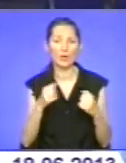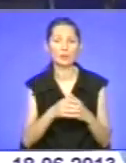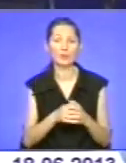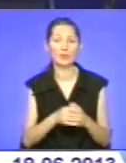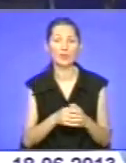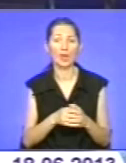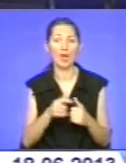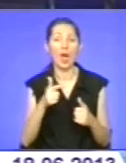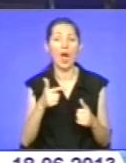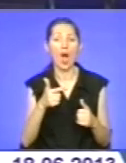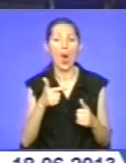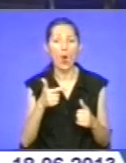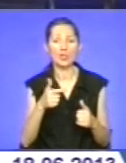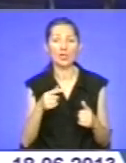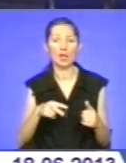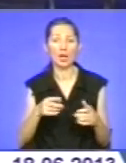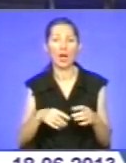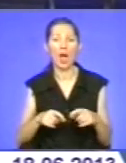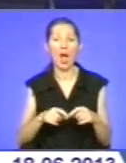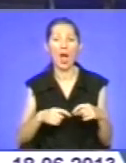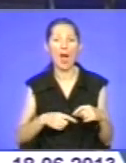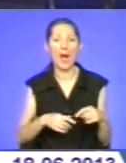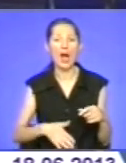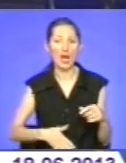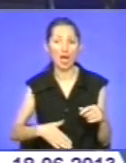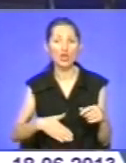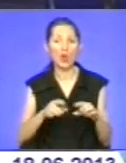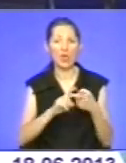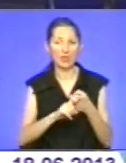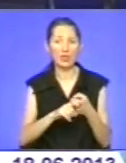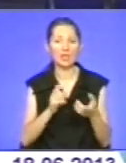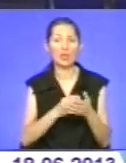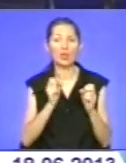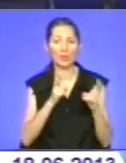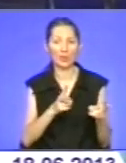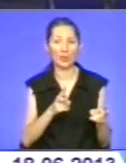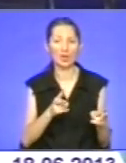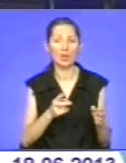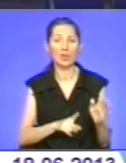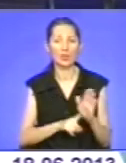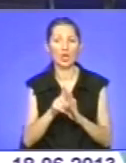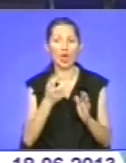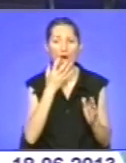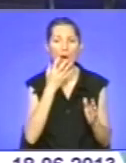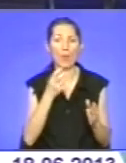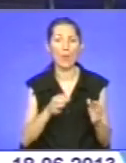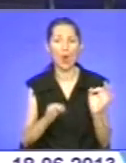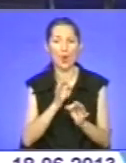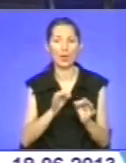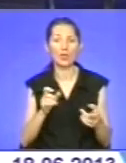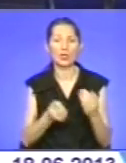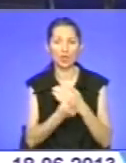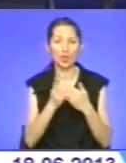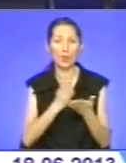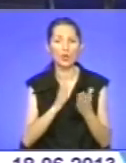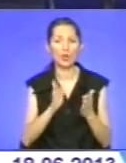Острі кишкові інфекції стають все більш небезпечними з приходом теплої погоди. Джерелом можуть стати інфіковані продукти, які на вигляд нічим не